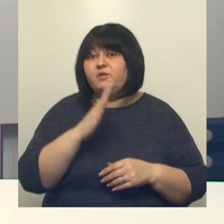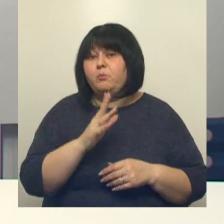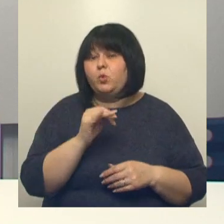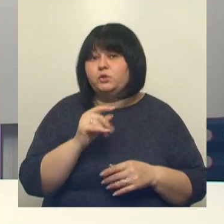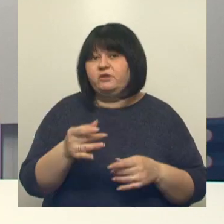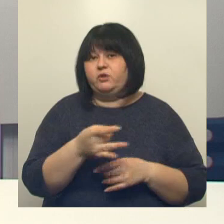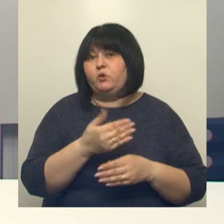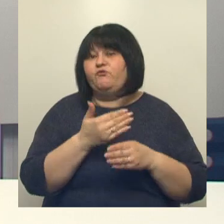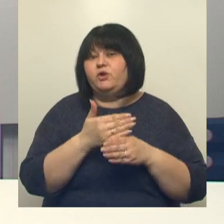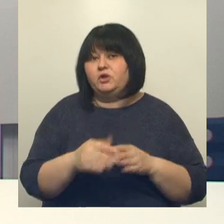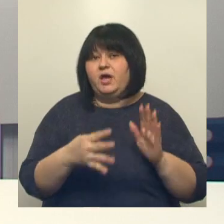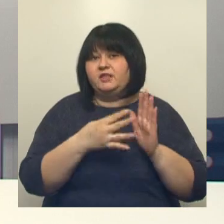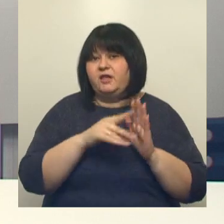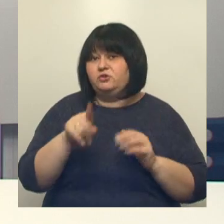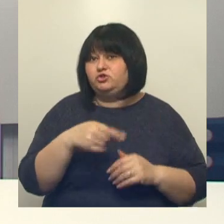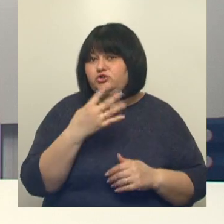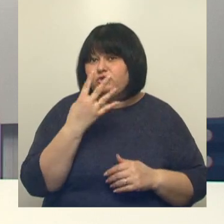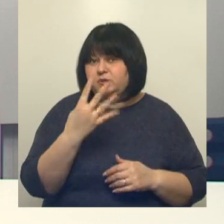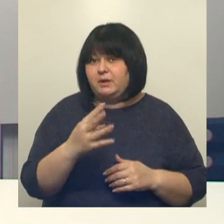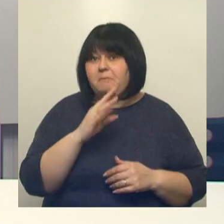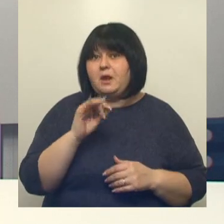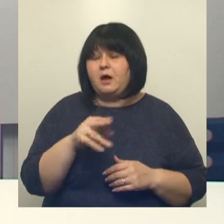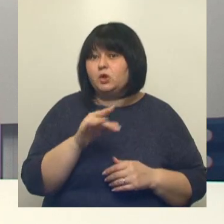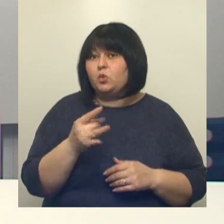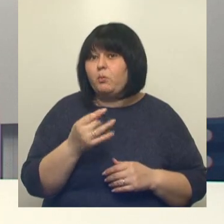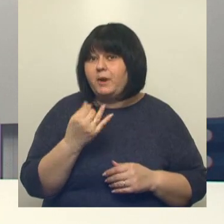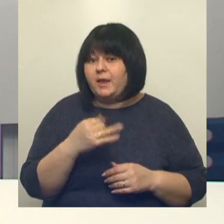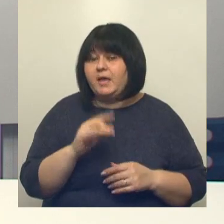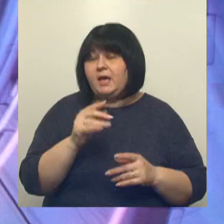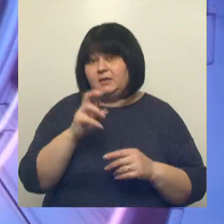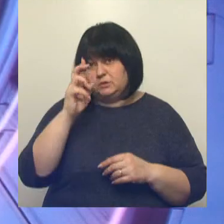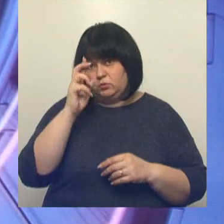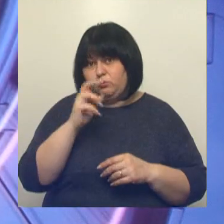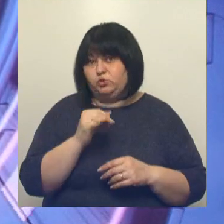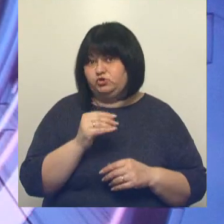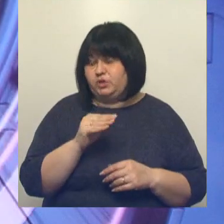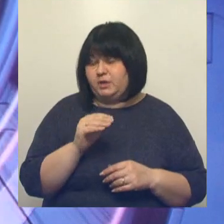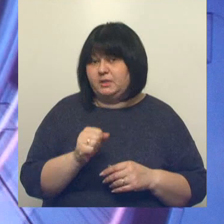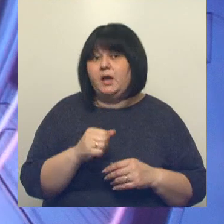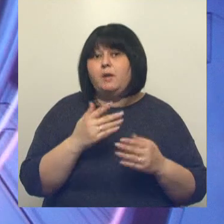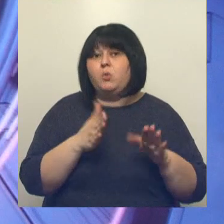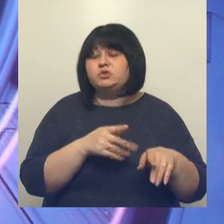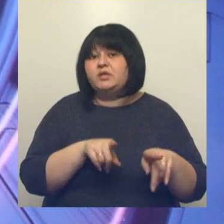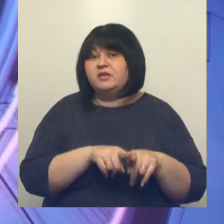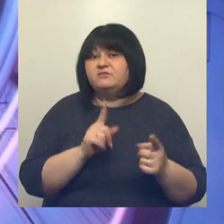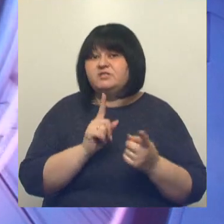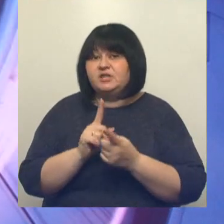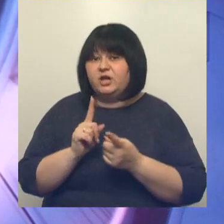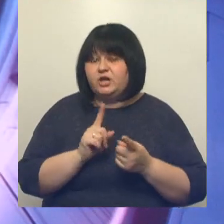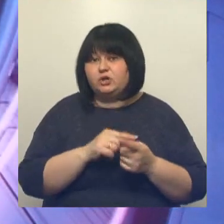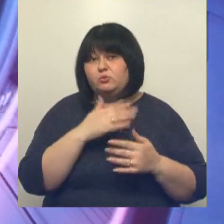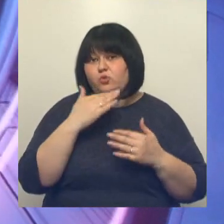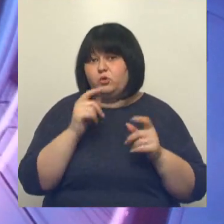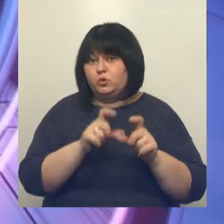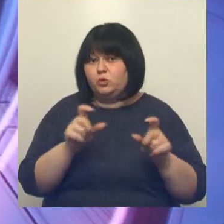региону выделили 9,4 миллиарда рублей из федерального бюджета. После таких встреч многие селяне уже